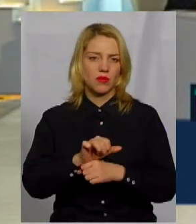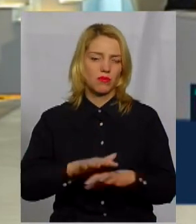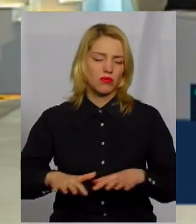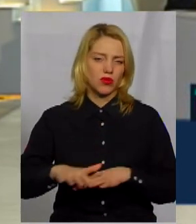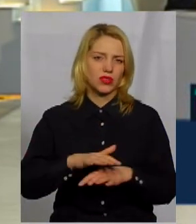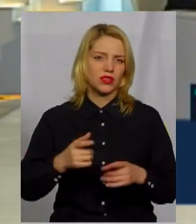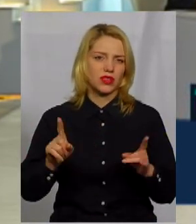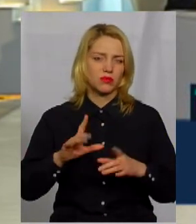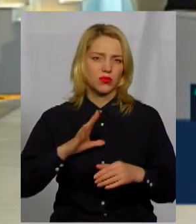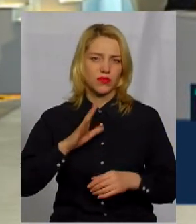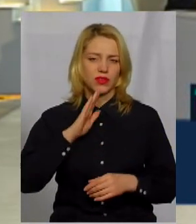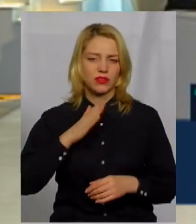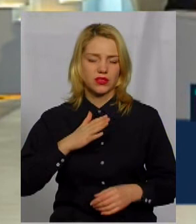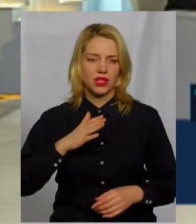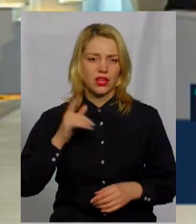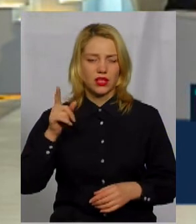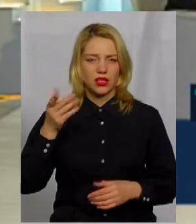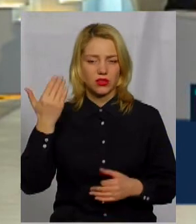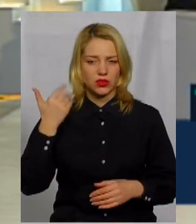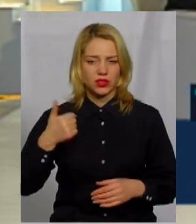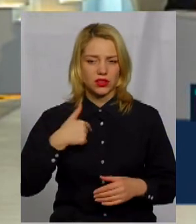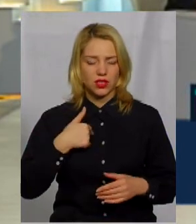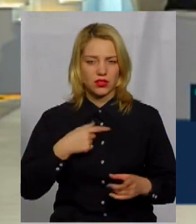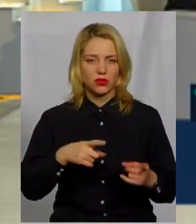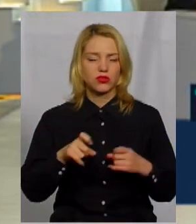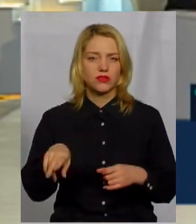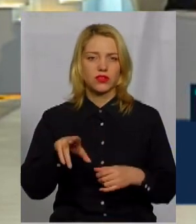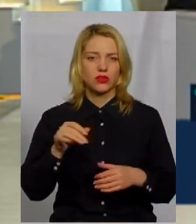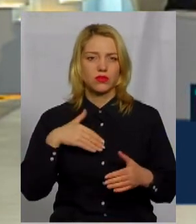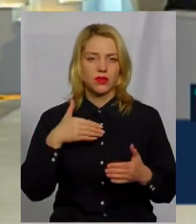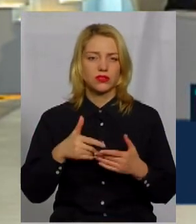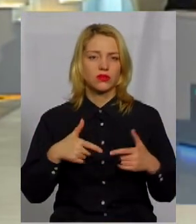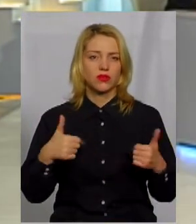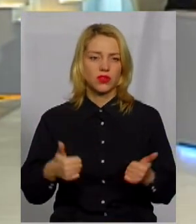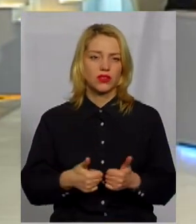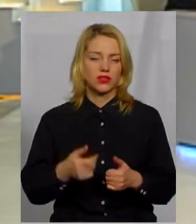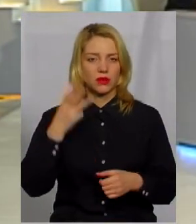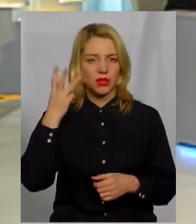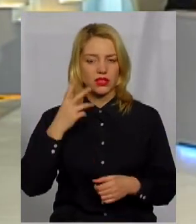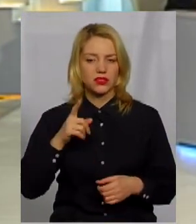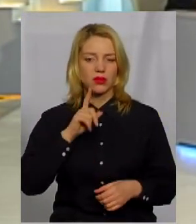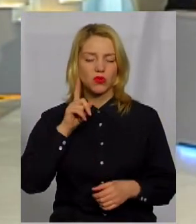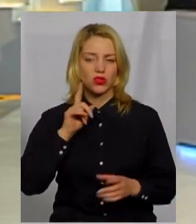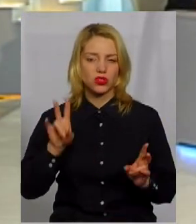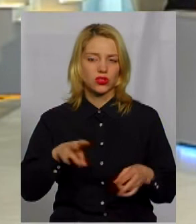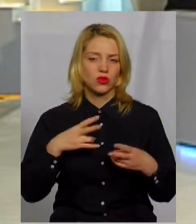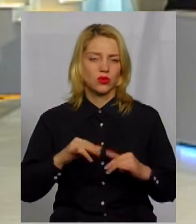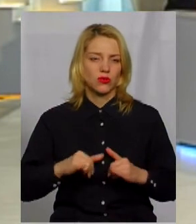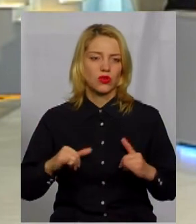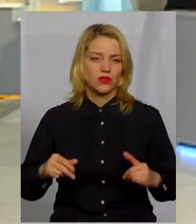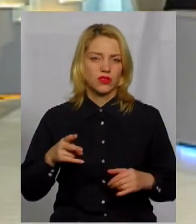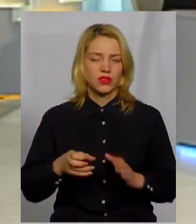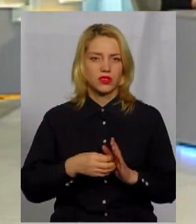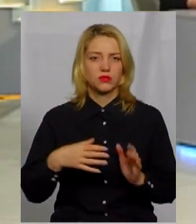які відбувалися в нашій країні. І тоді я долучився до громадської організації «Хмельницький молодіжний клуб розвитку» в 2013